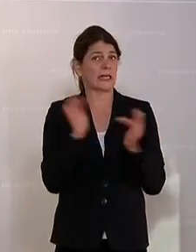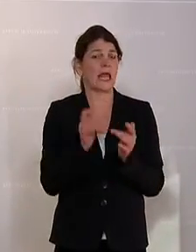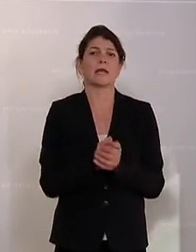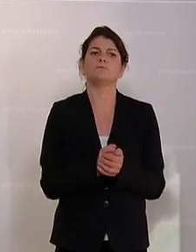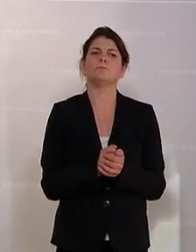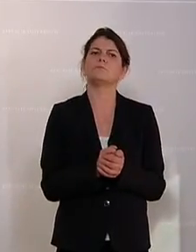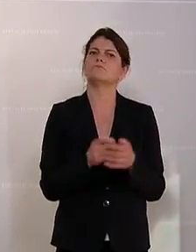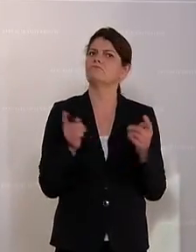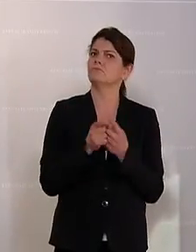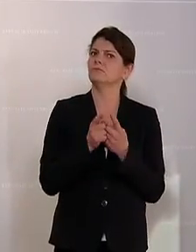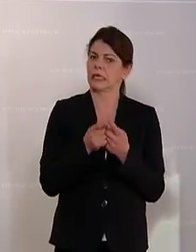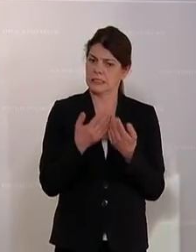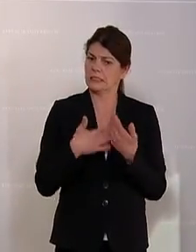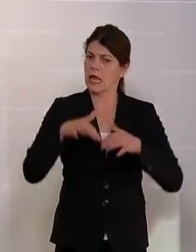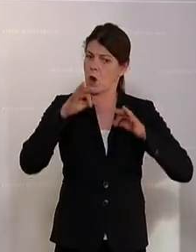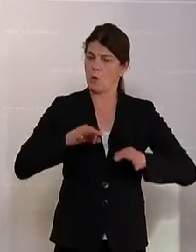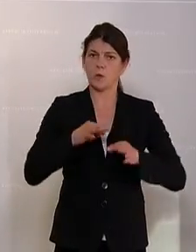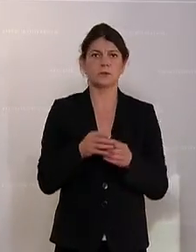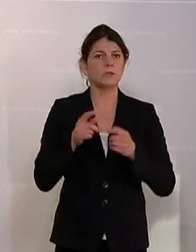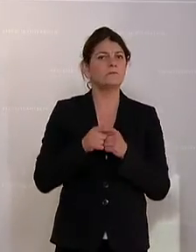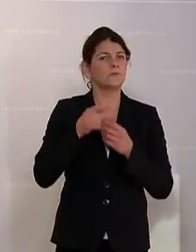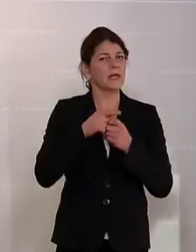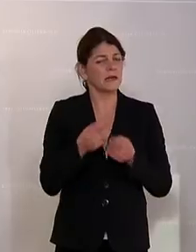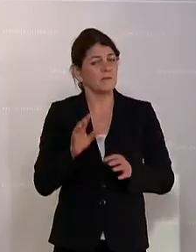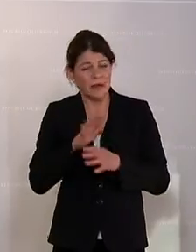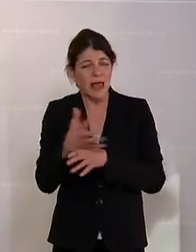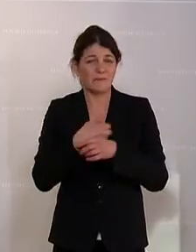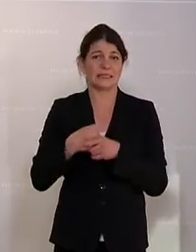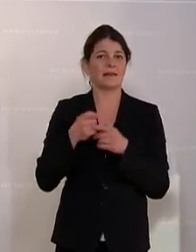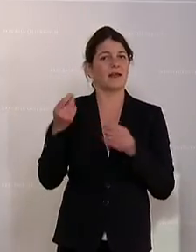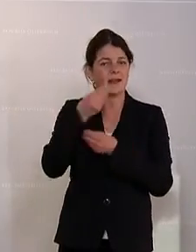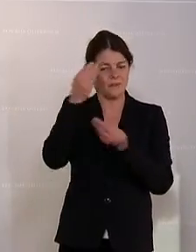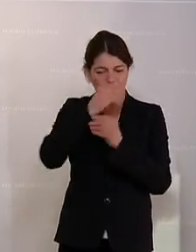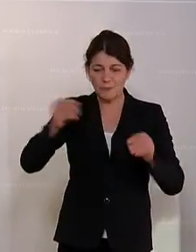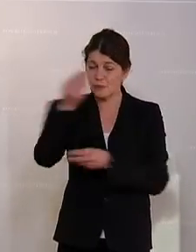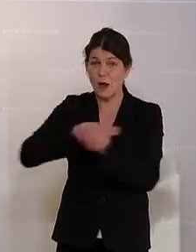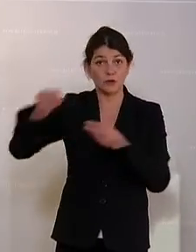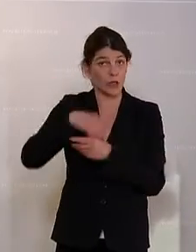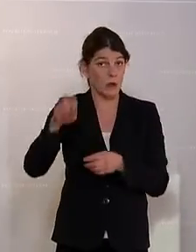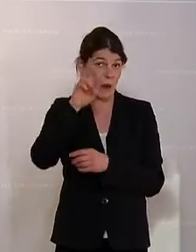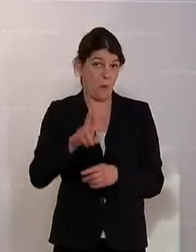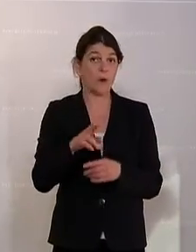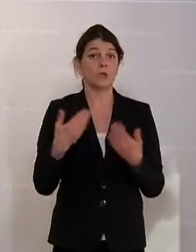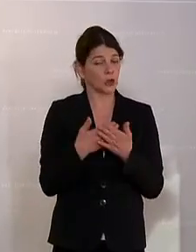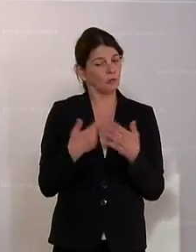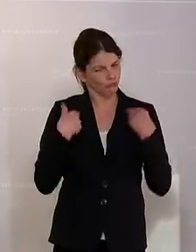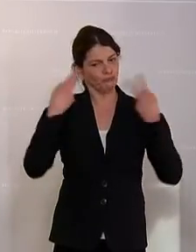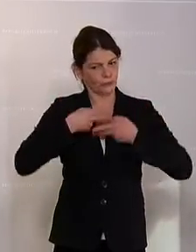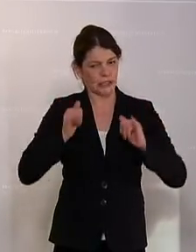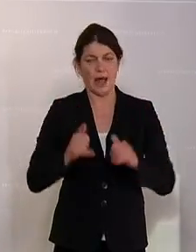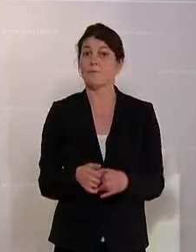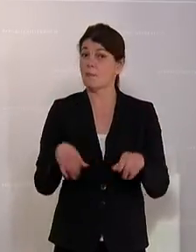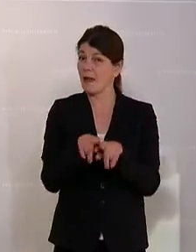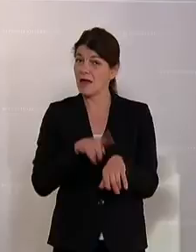gegen einen sehr wirksamen, effizienten Informationsaustausch auf europäischer Ebene und das unterstützen wir auch. Und